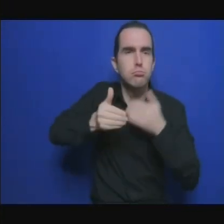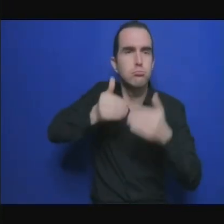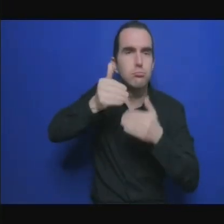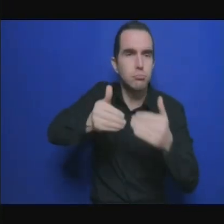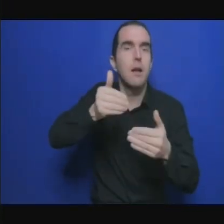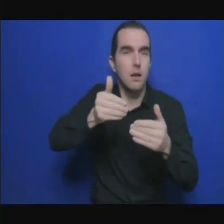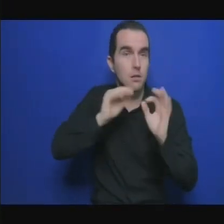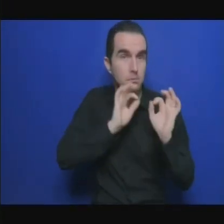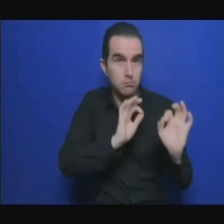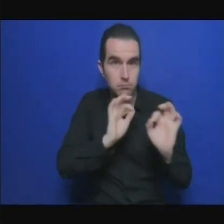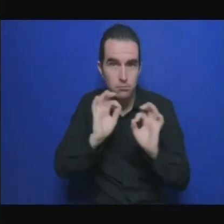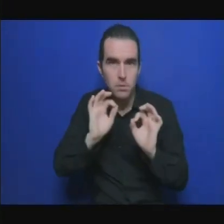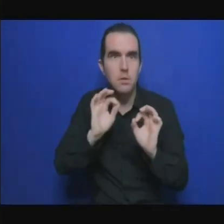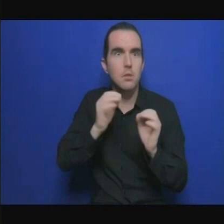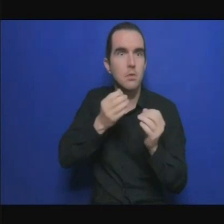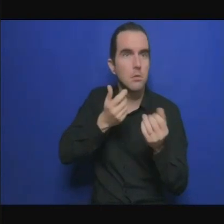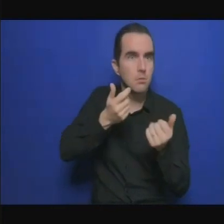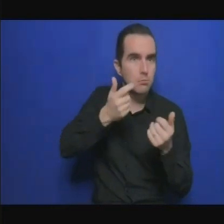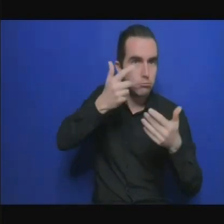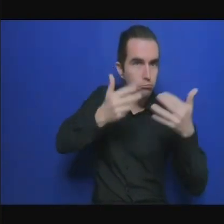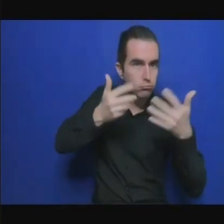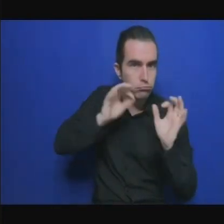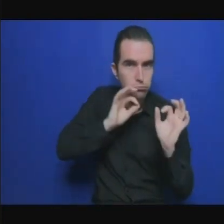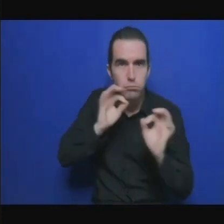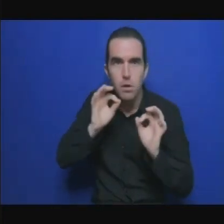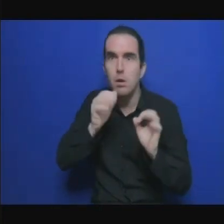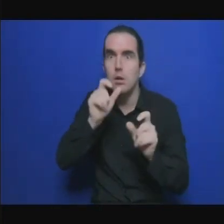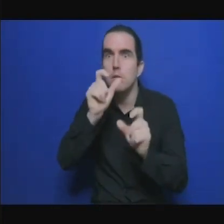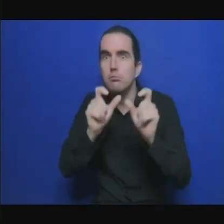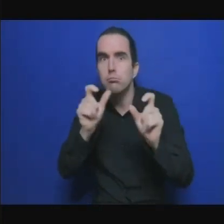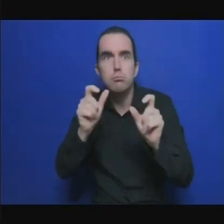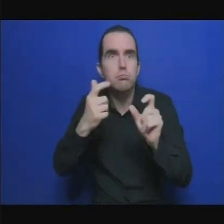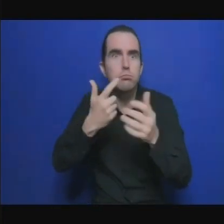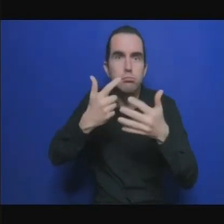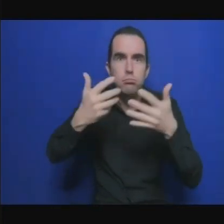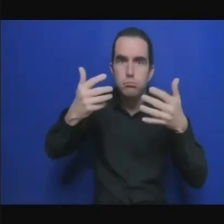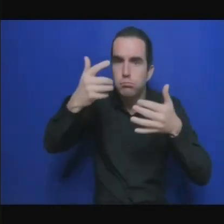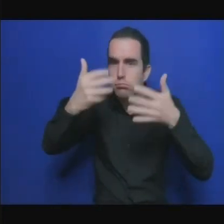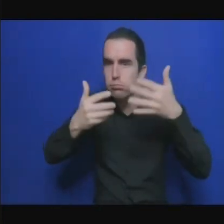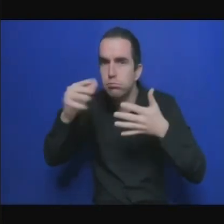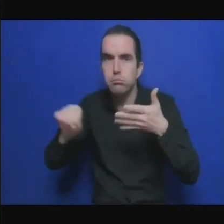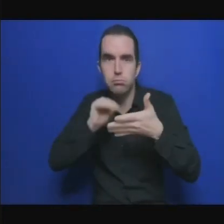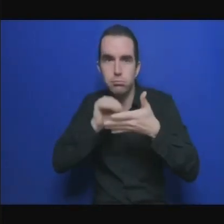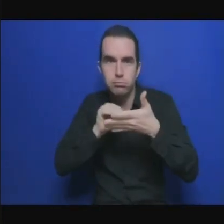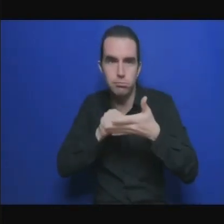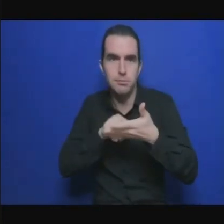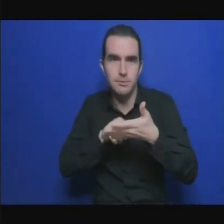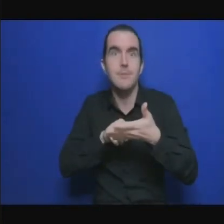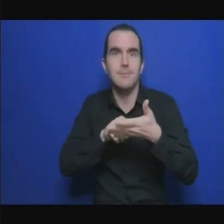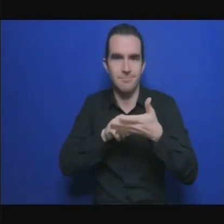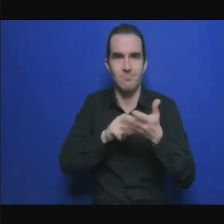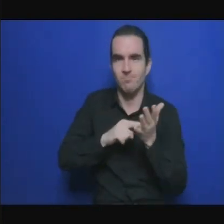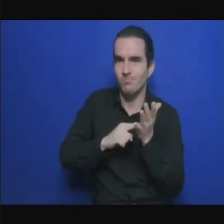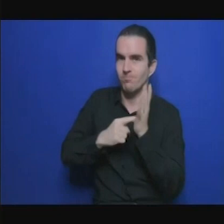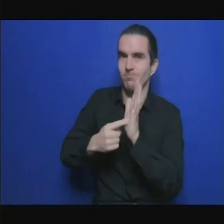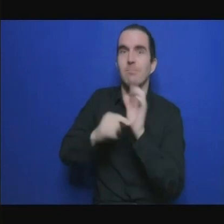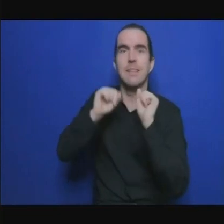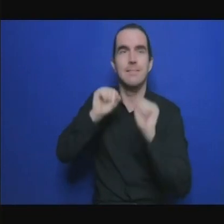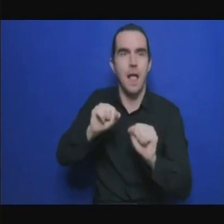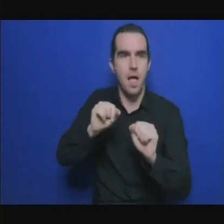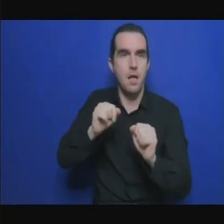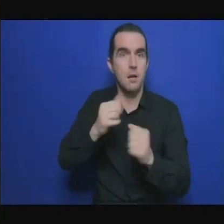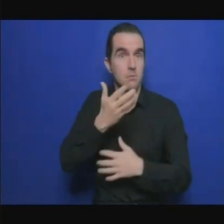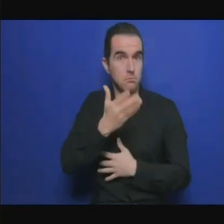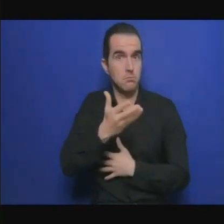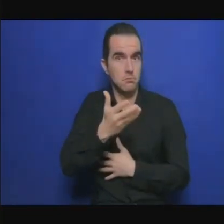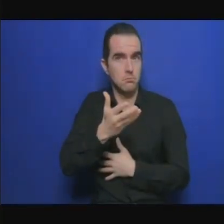et donc voilà les éléments sur lesquels les pays africains doivent travailler pour pouvoir attirer les